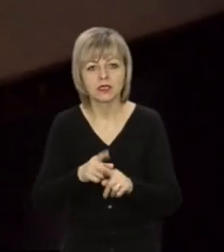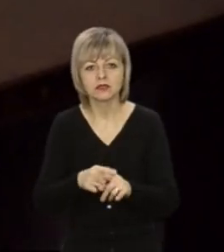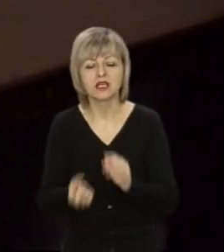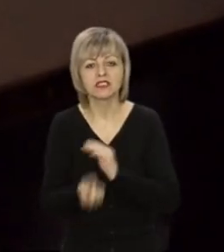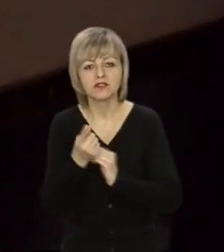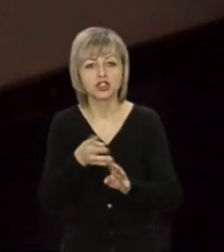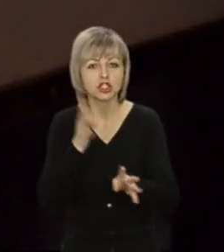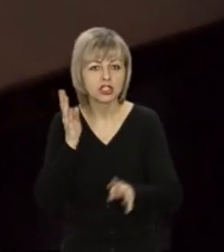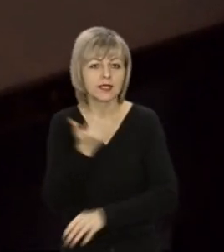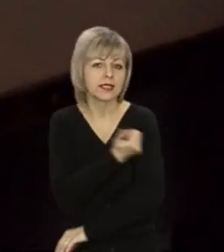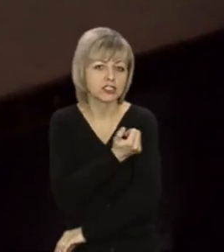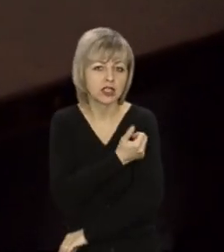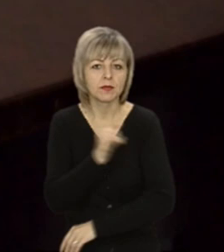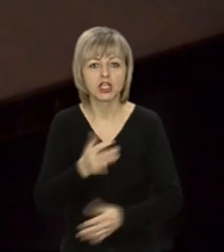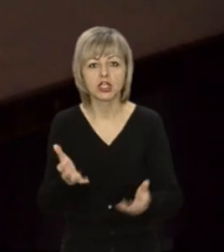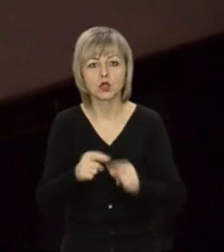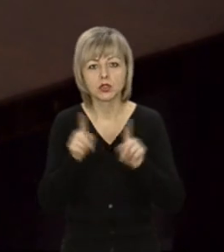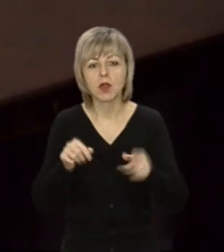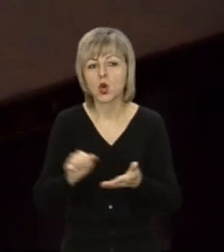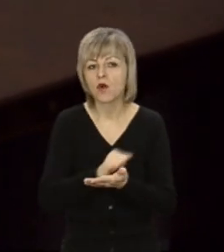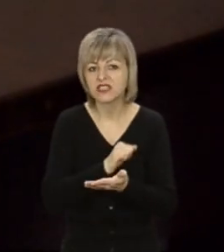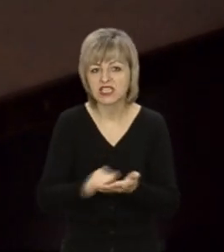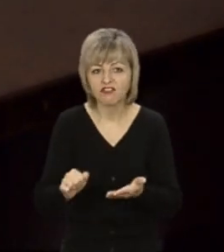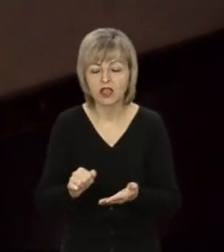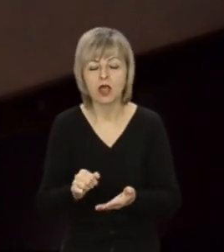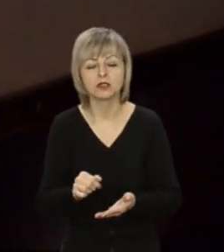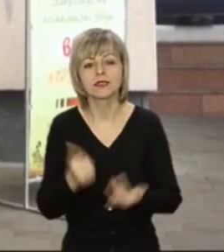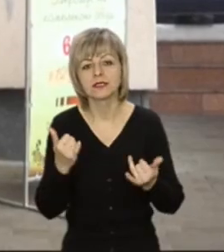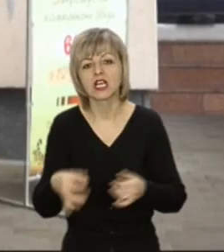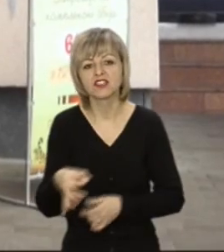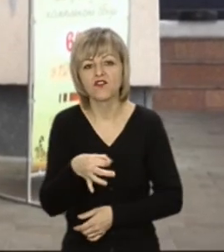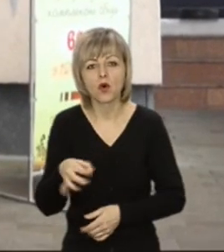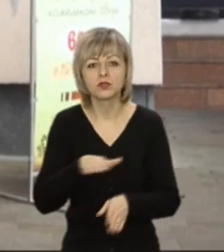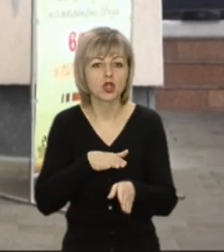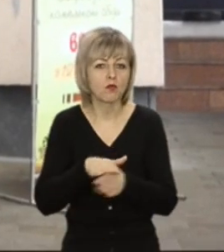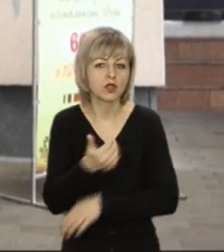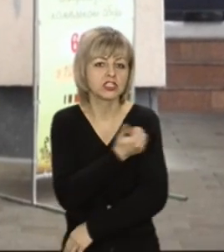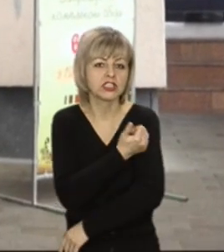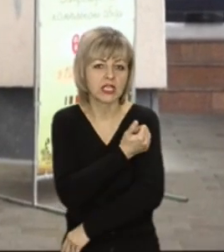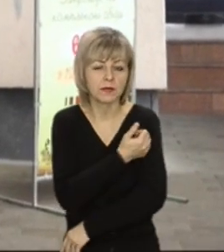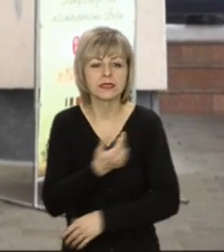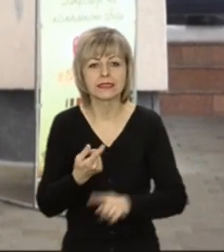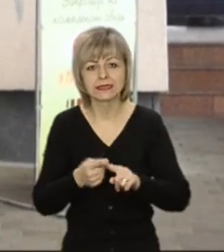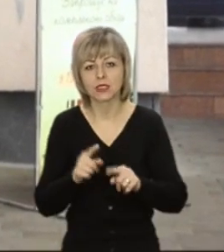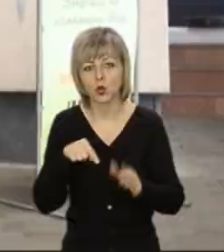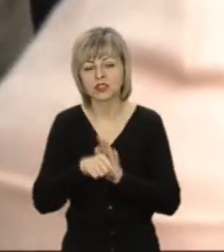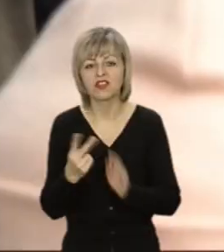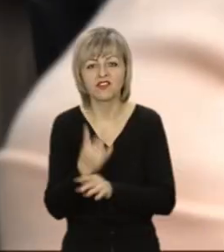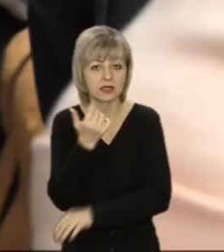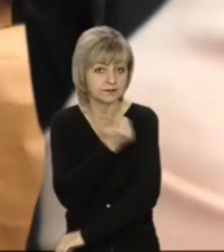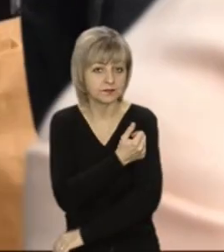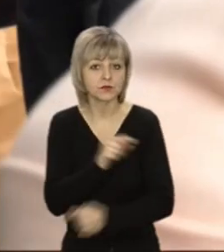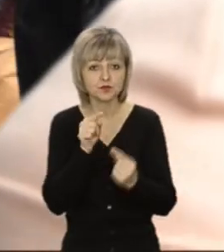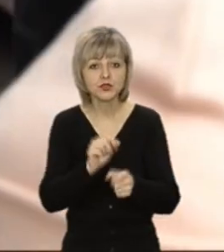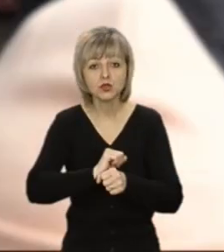черги як на щеплення, так і на отримання COVID-сертифікатів. Наразі в області повністю щеплені, тобто отримали дві дози вакцини